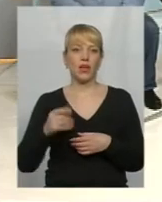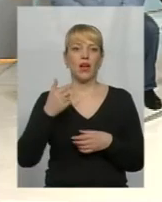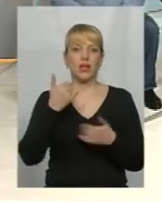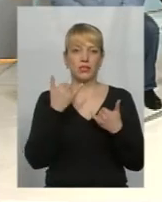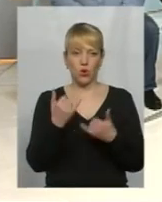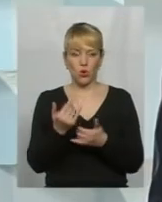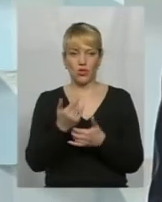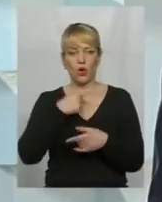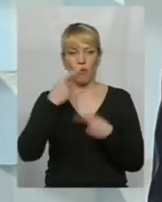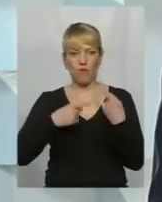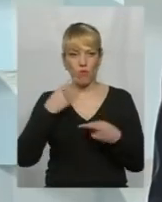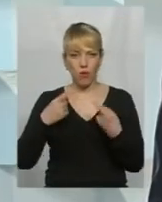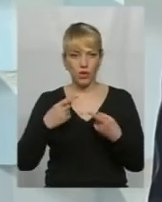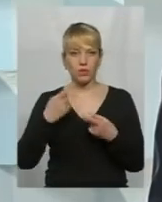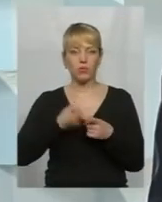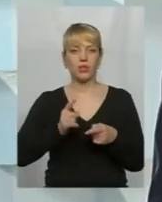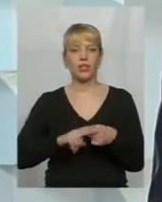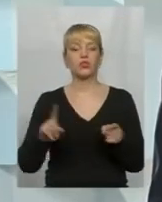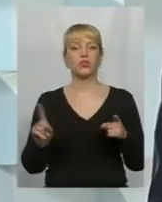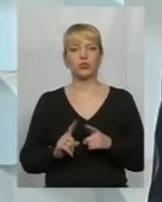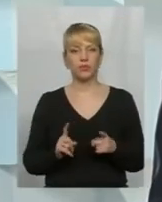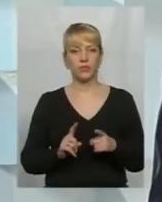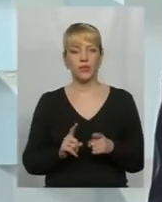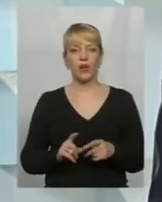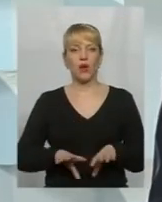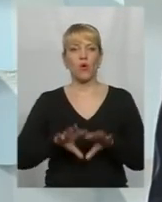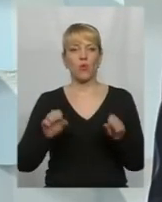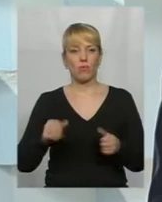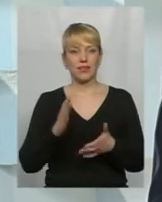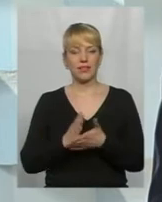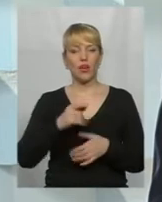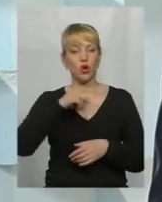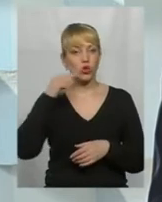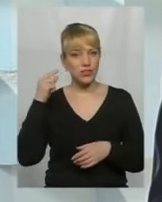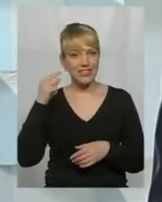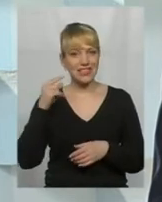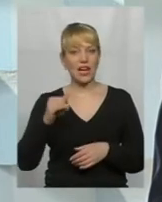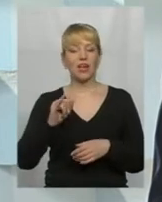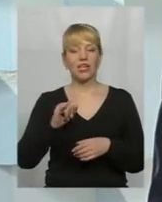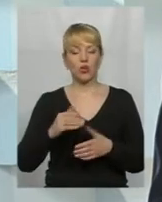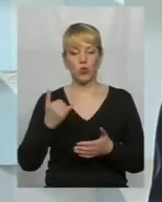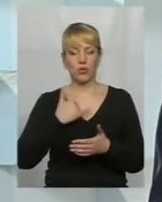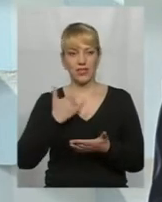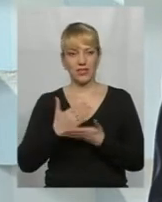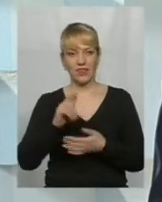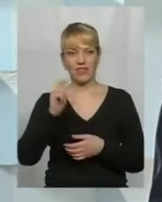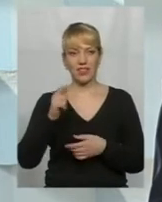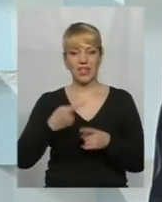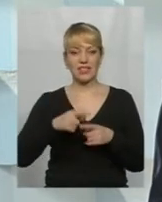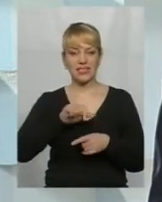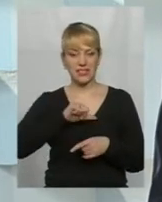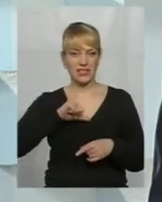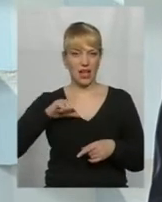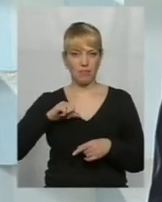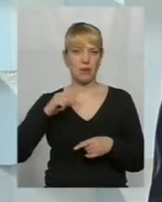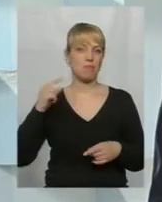Сьогодні говорять про те, що окупант є Росія, що в нас іде війна, перші особи країни говорять про